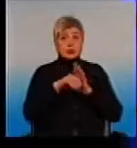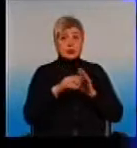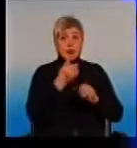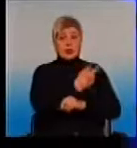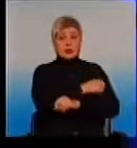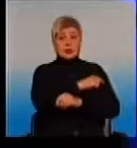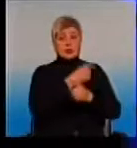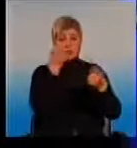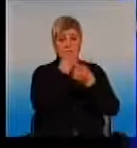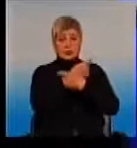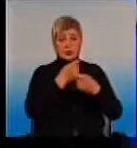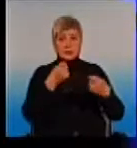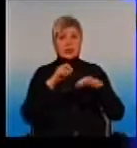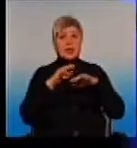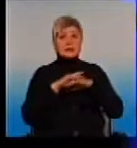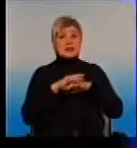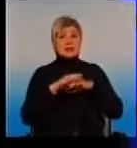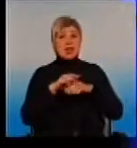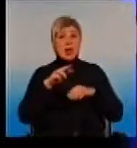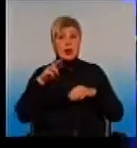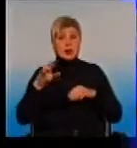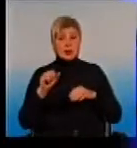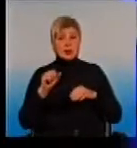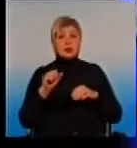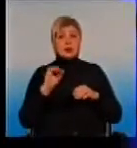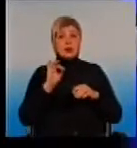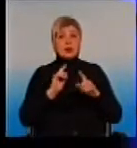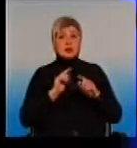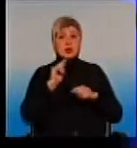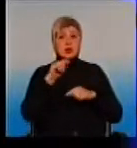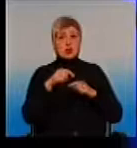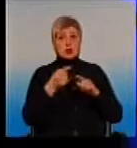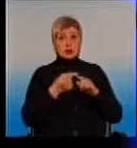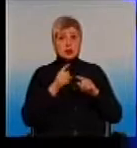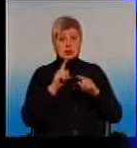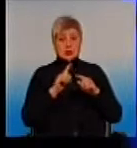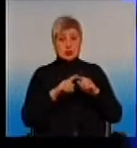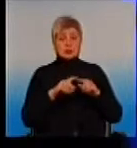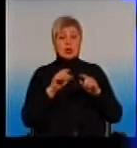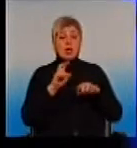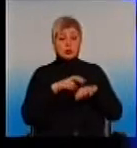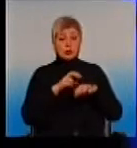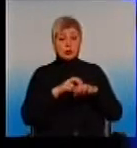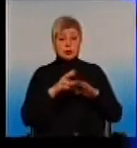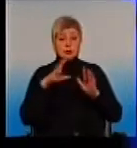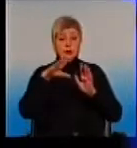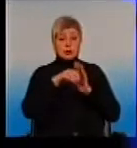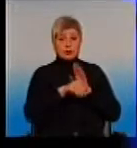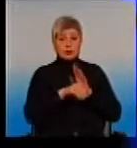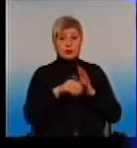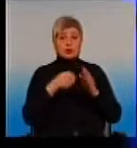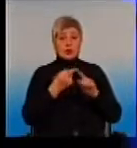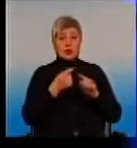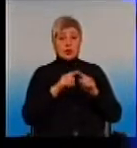информационная система, которая стыкуется с e-health, и через эту медичную информационную систему доктор вводит все данные и заносит эту